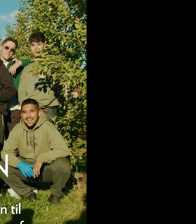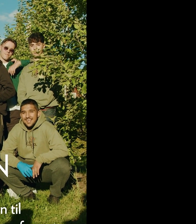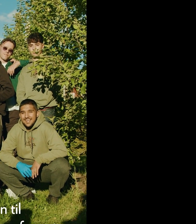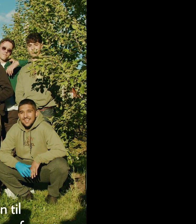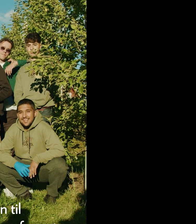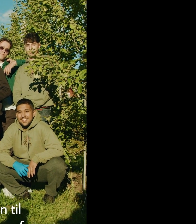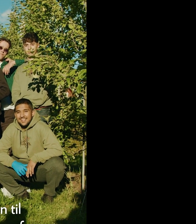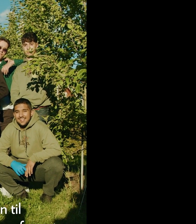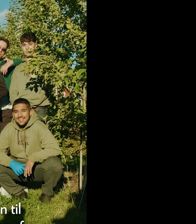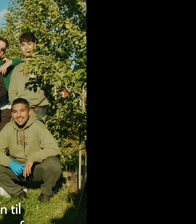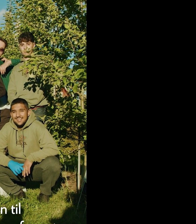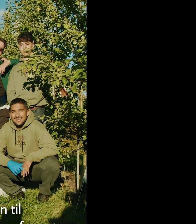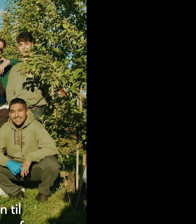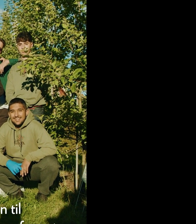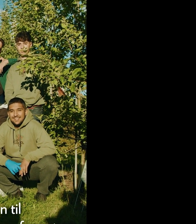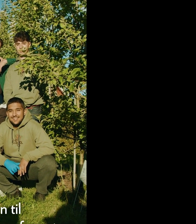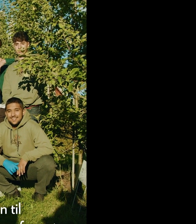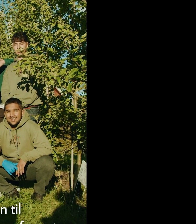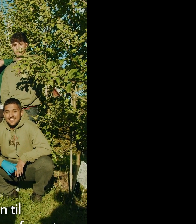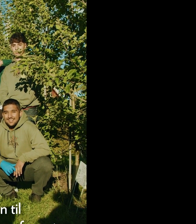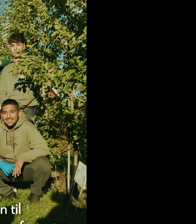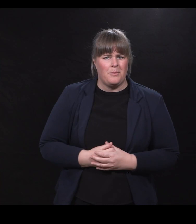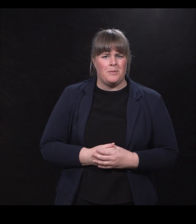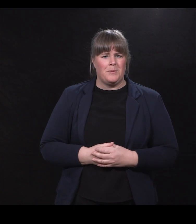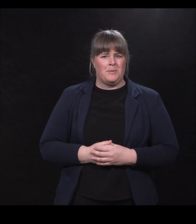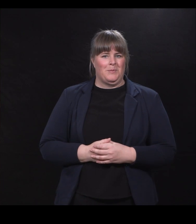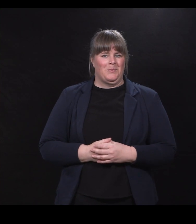som gir folk muligheten til å kjenne at de er verdt noe i samfunnet.